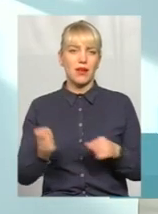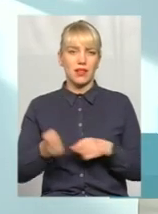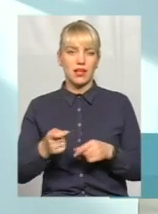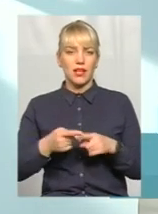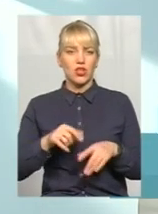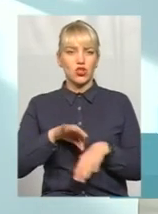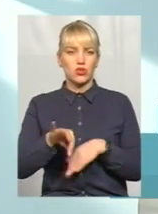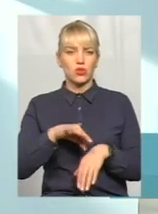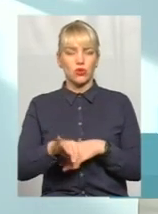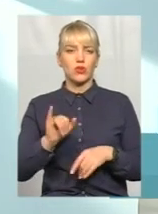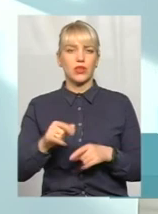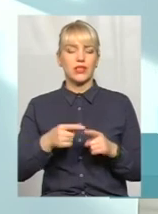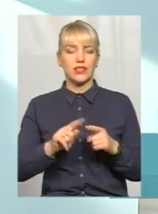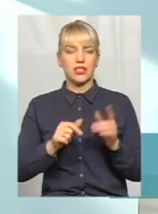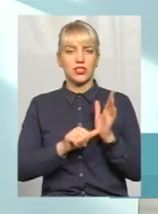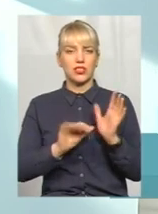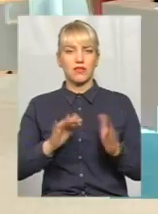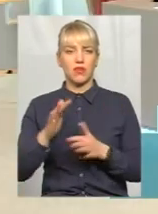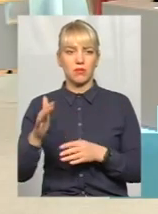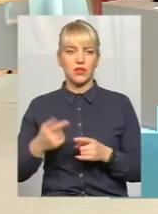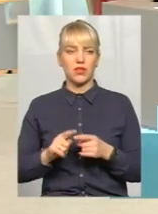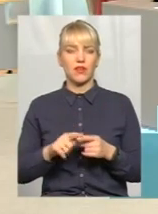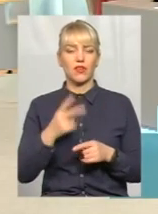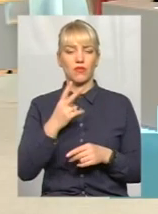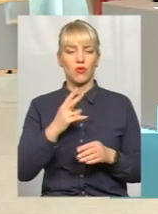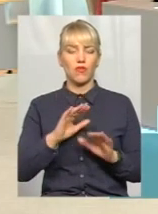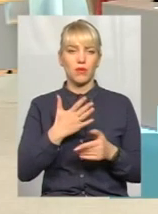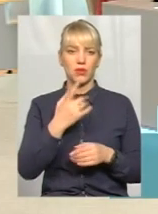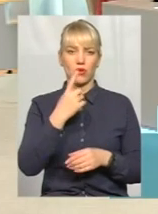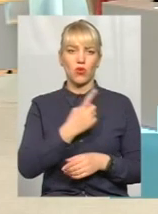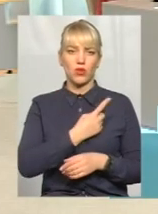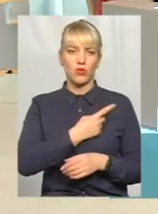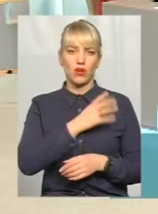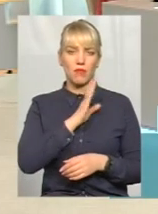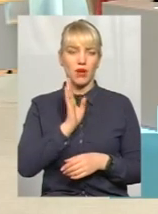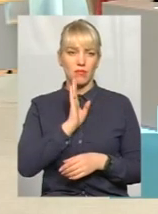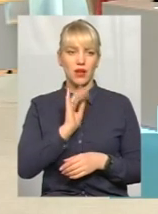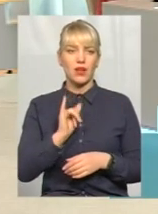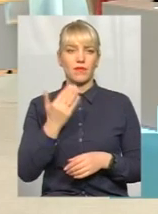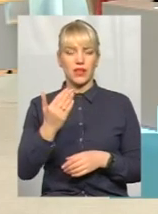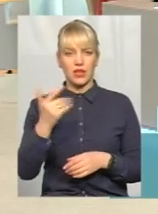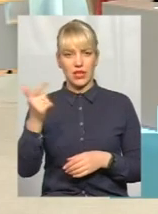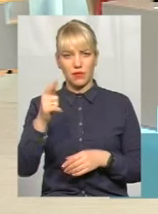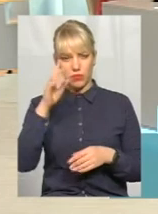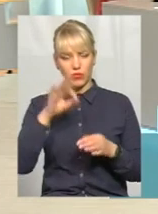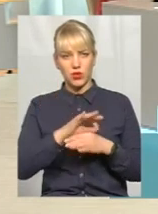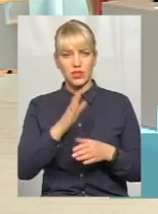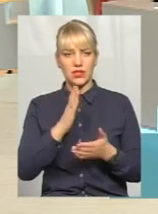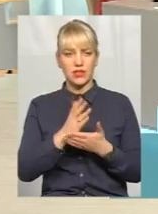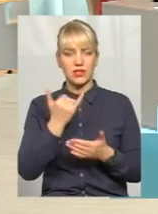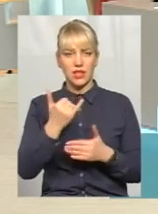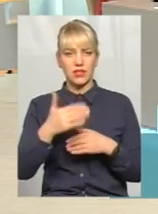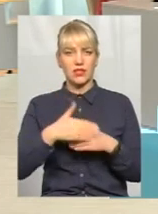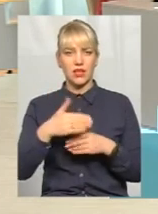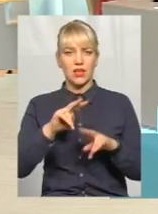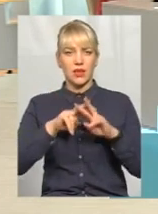оцих шість випадків батьки позбавлені в двох випадках одинока мама і співмешканці відбувають покарання в місцях позбавлення